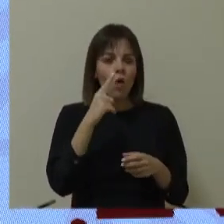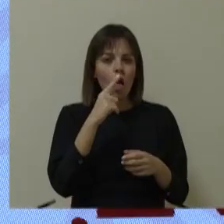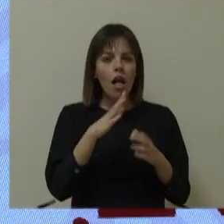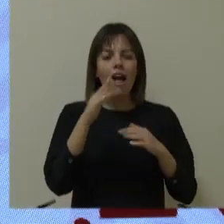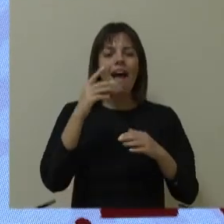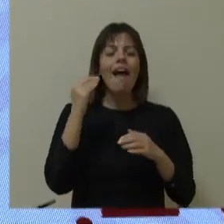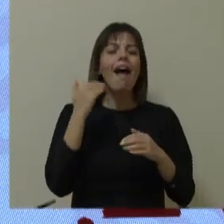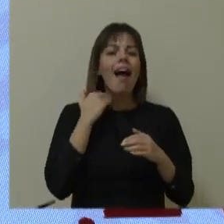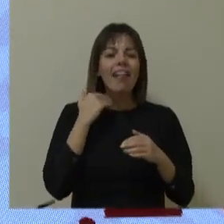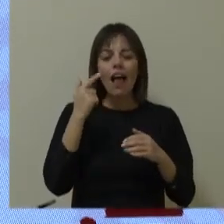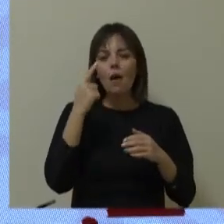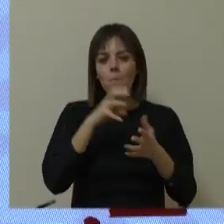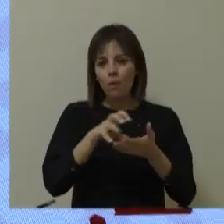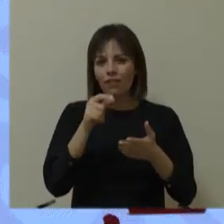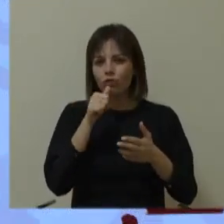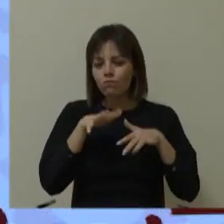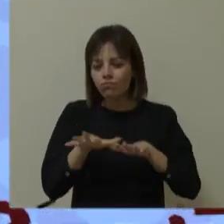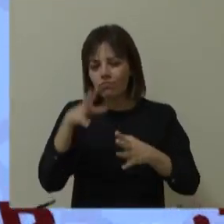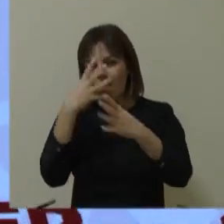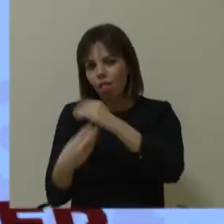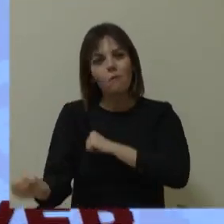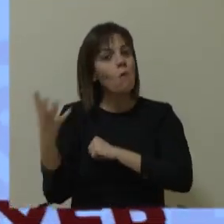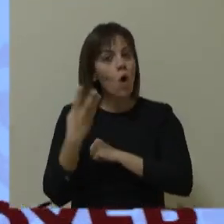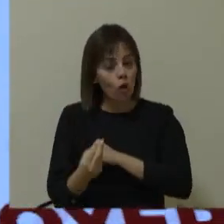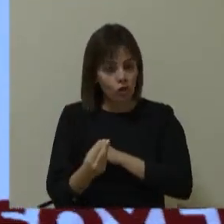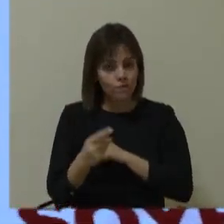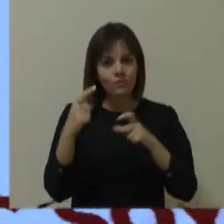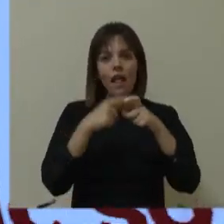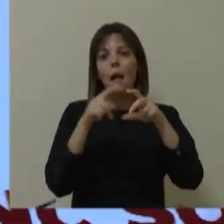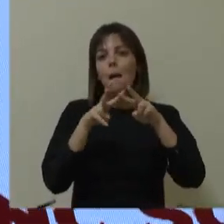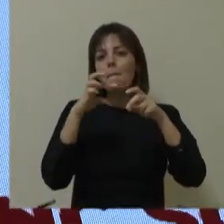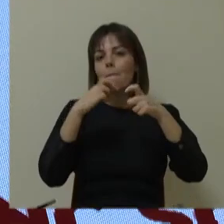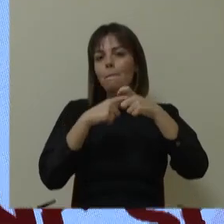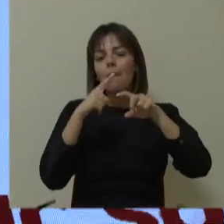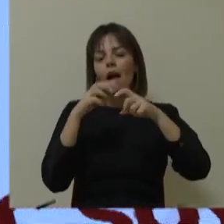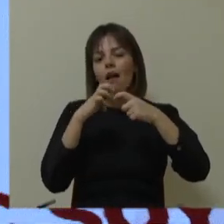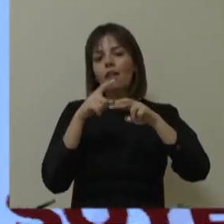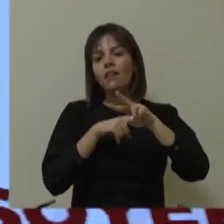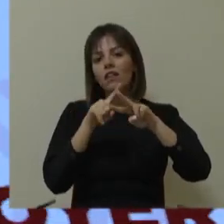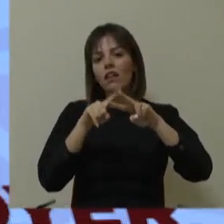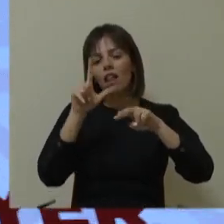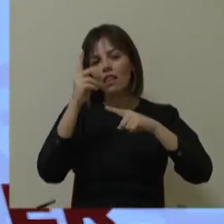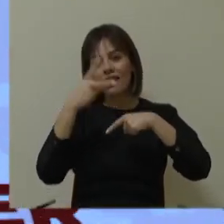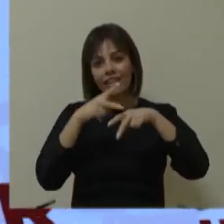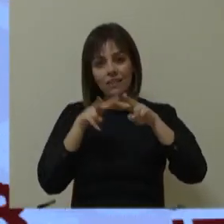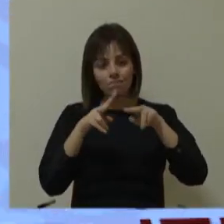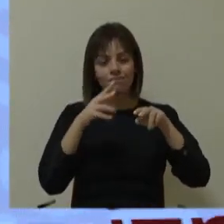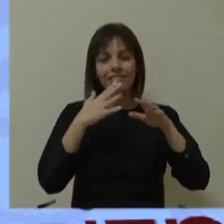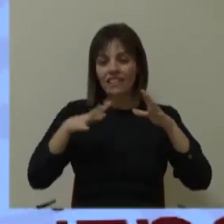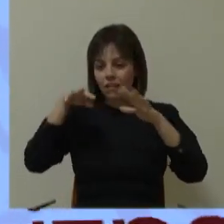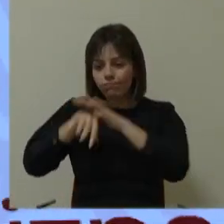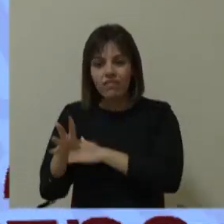derin sularına gömdü. Çünkü emperyalizmi İzmir'de denizde döken muzaffer orduların